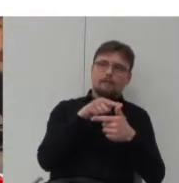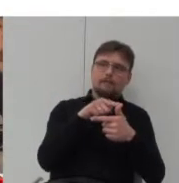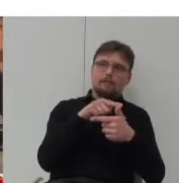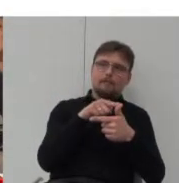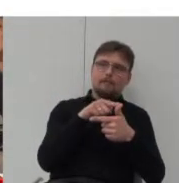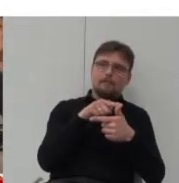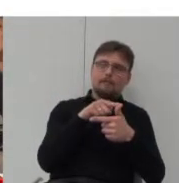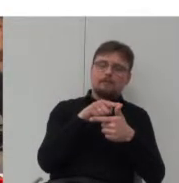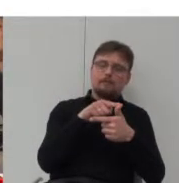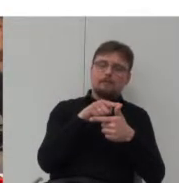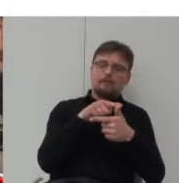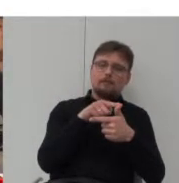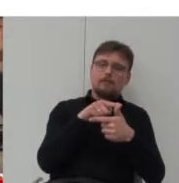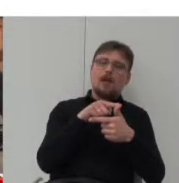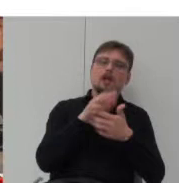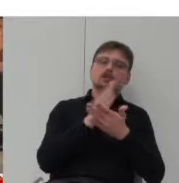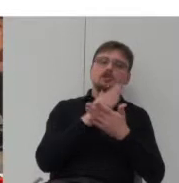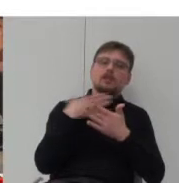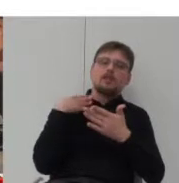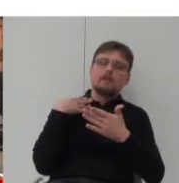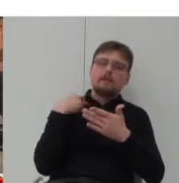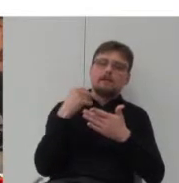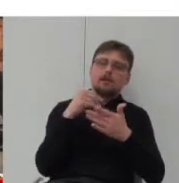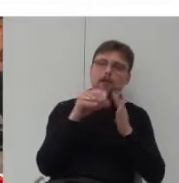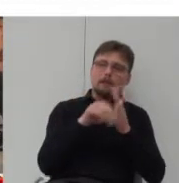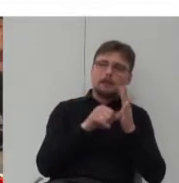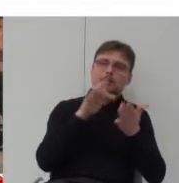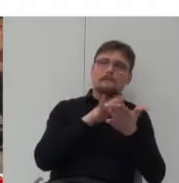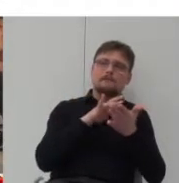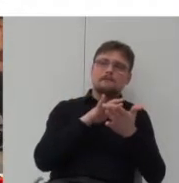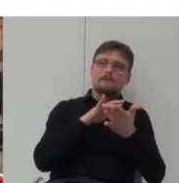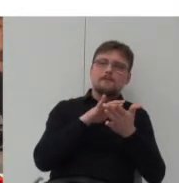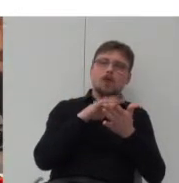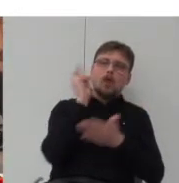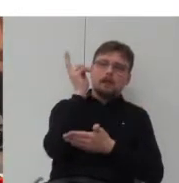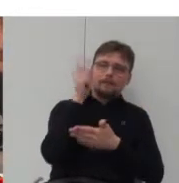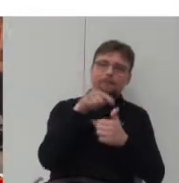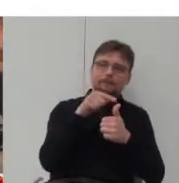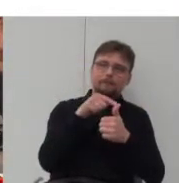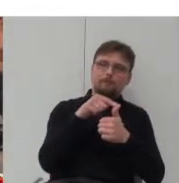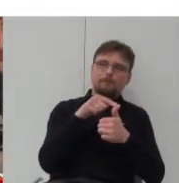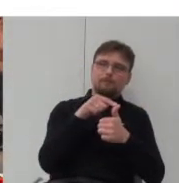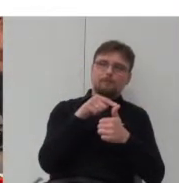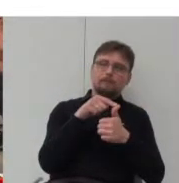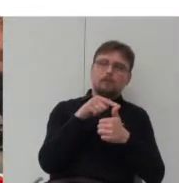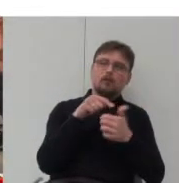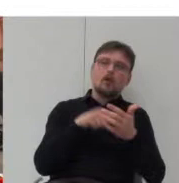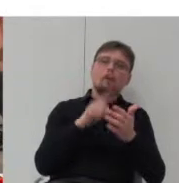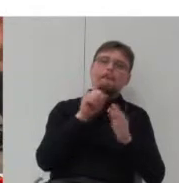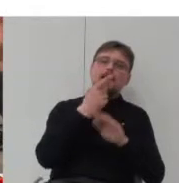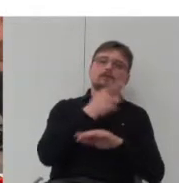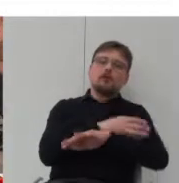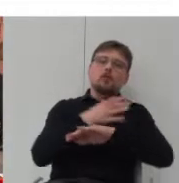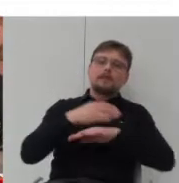średniowieczne założenie w Amsterdamie. Tak naprawdę to jest jedno z takich pierwszych osiedli zamkniętych.